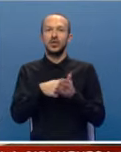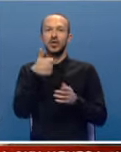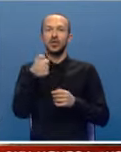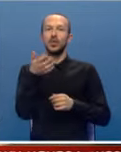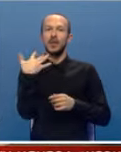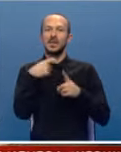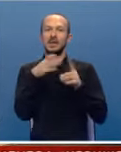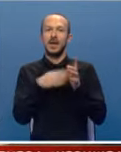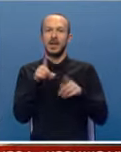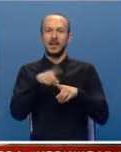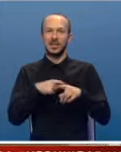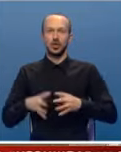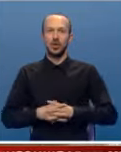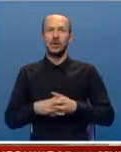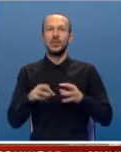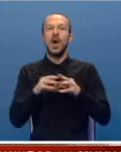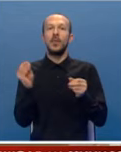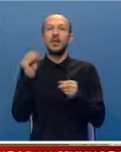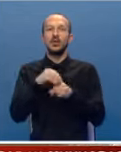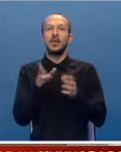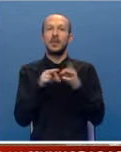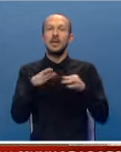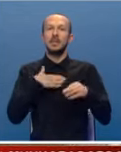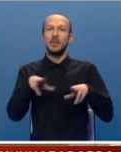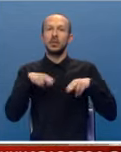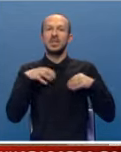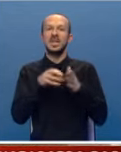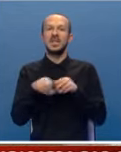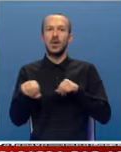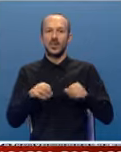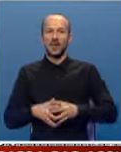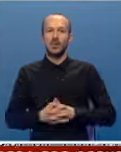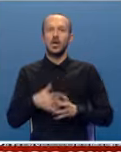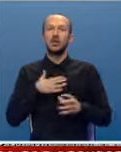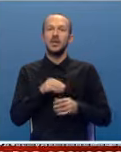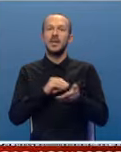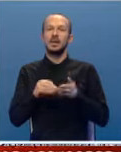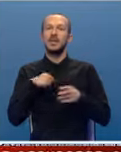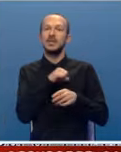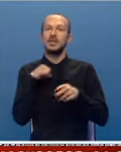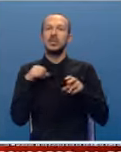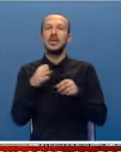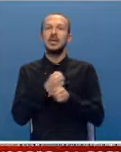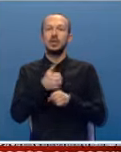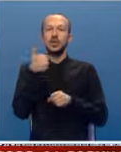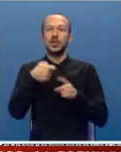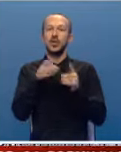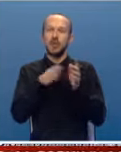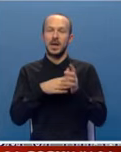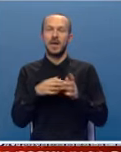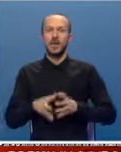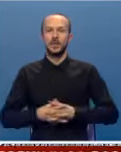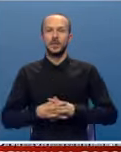150 maraka mjesečno, dok će povećanje na sebe preuzeti gradska uprava. Želim da naglasim da smo i zadržali 100. koritelnih maraka,